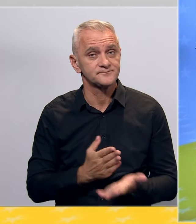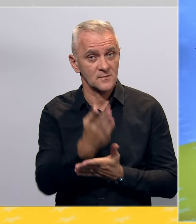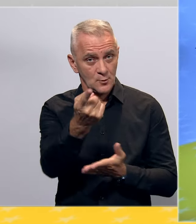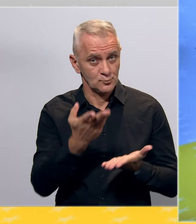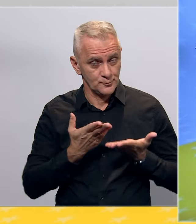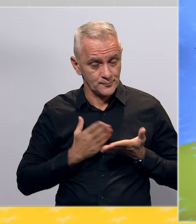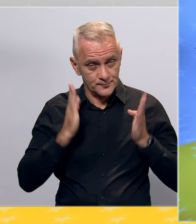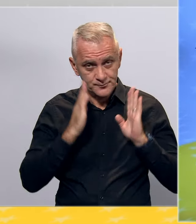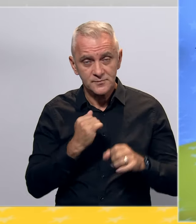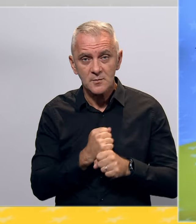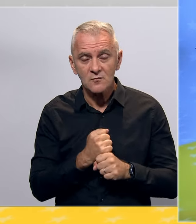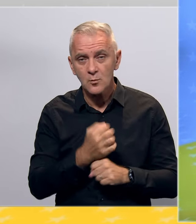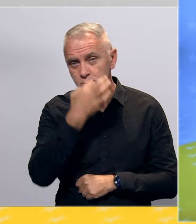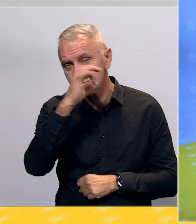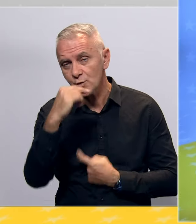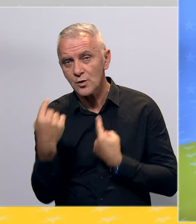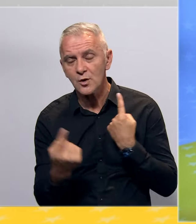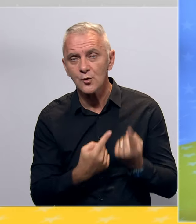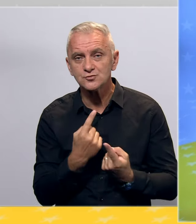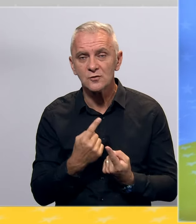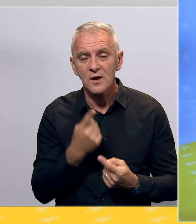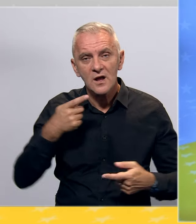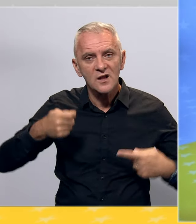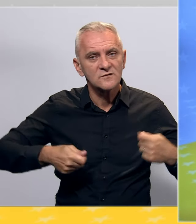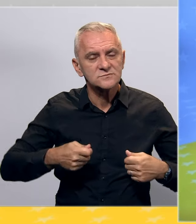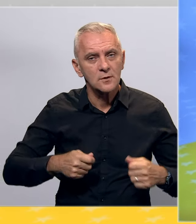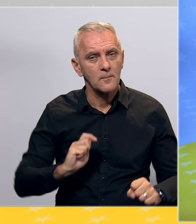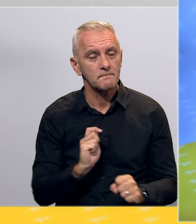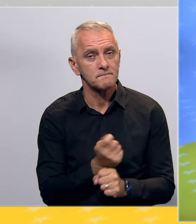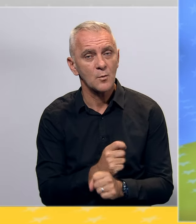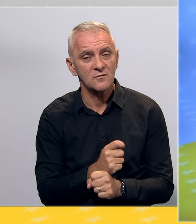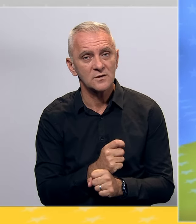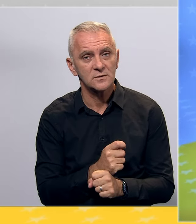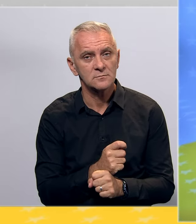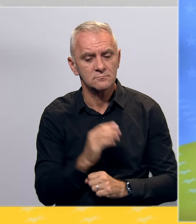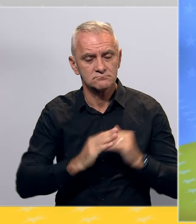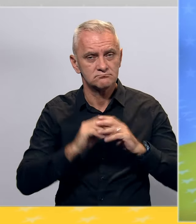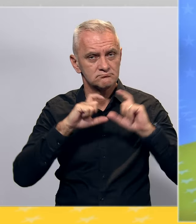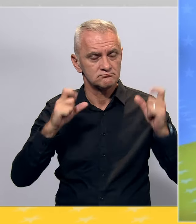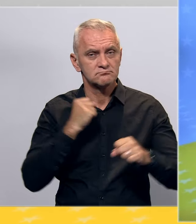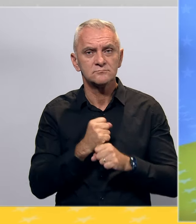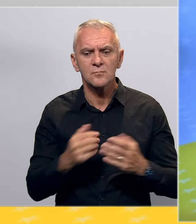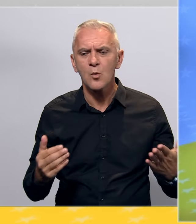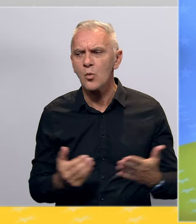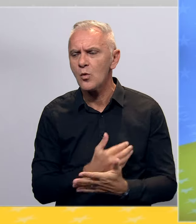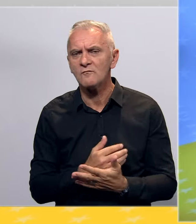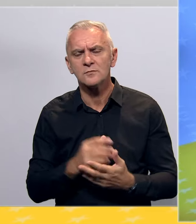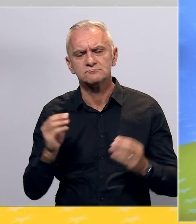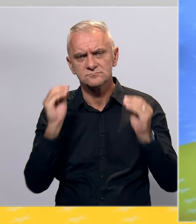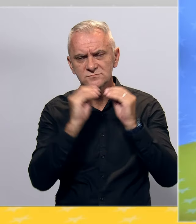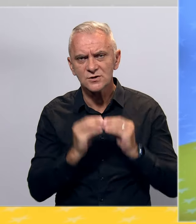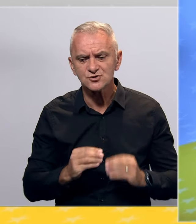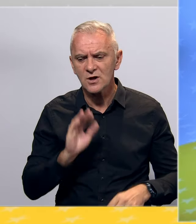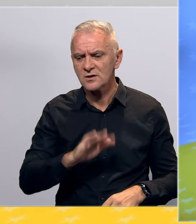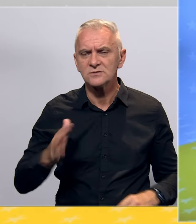povjerenje, stvarat ćemo bolje uslove za privrednike i investiranje, popravljati infrastrukturu, kreirati nove sadržaje za našu djecu i